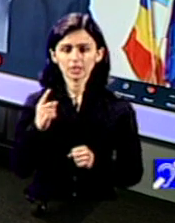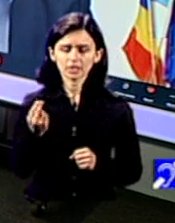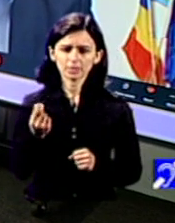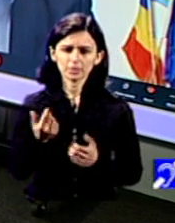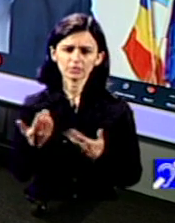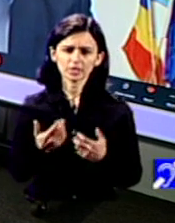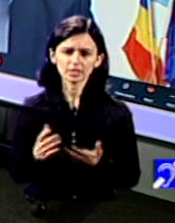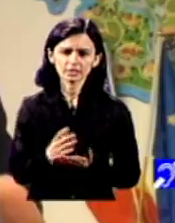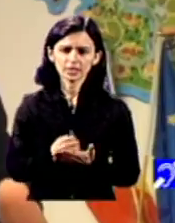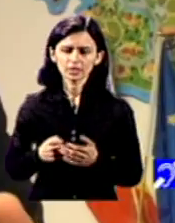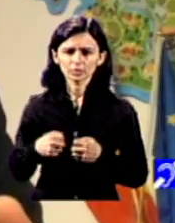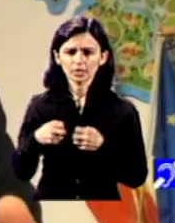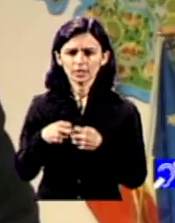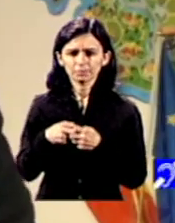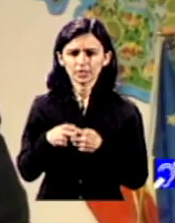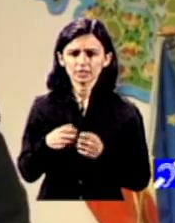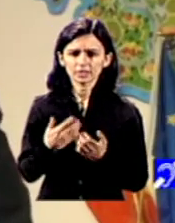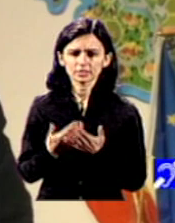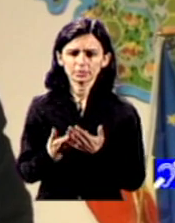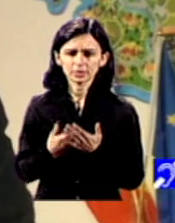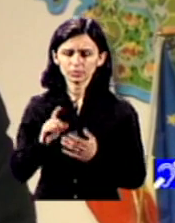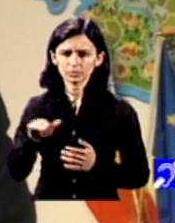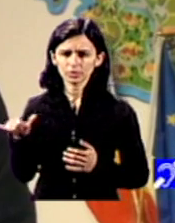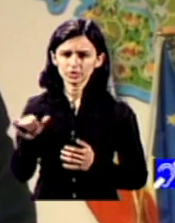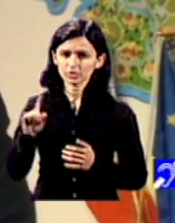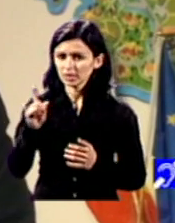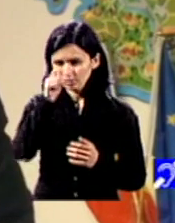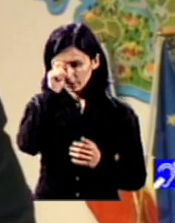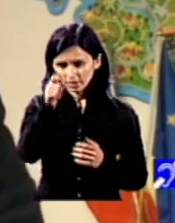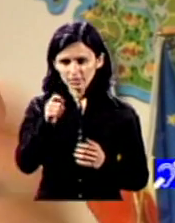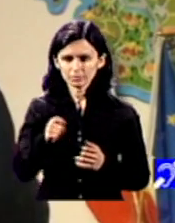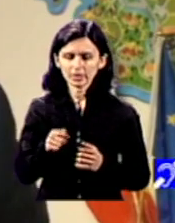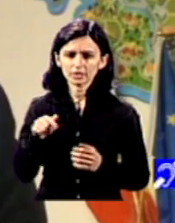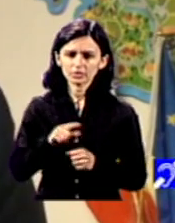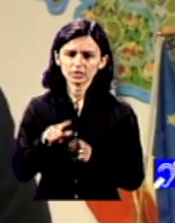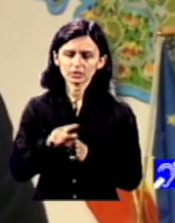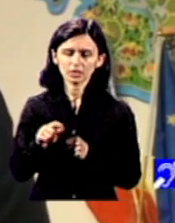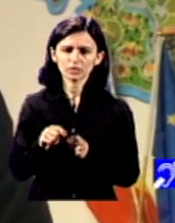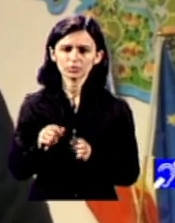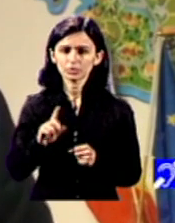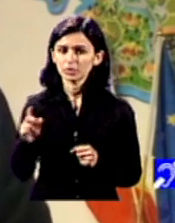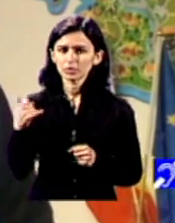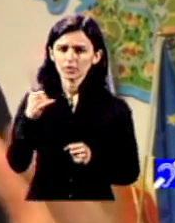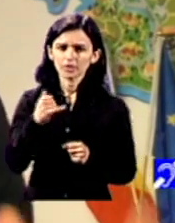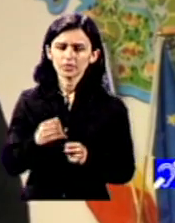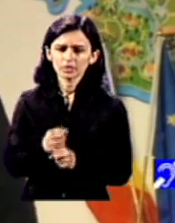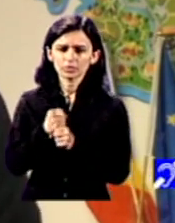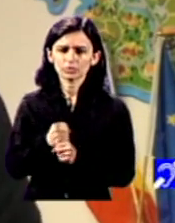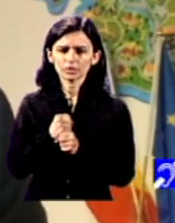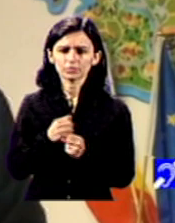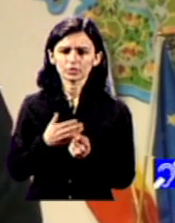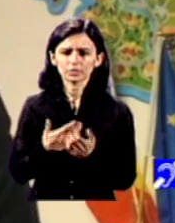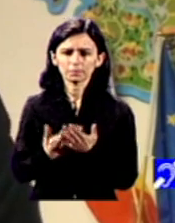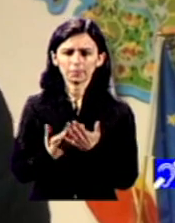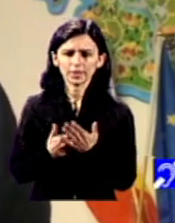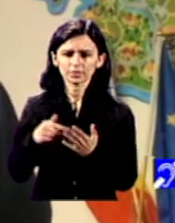taxă ca penalitate pentru cei care nu respectă chestiunea aceasta nu se întorc înapoi într-un fond care să fie dedicat și asta